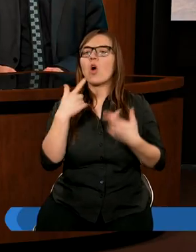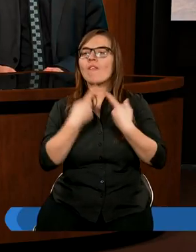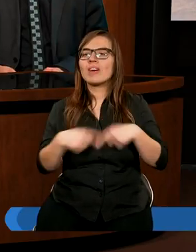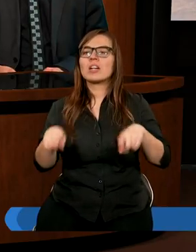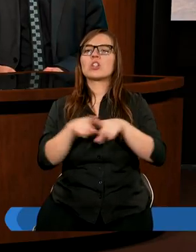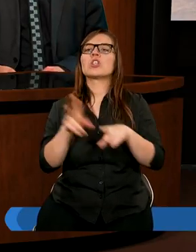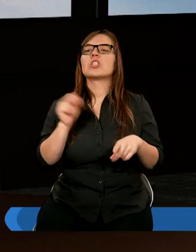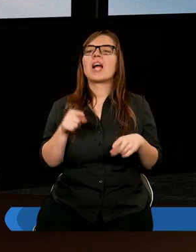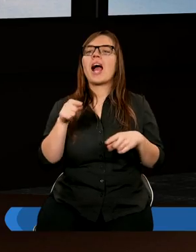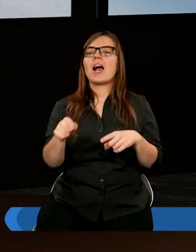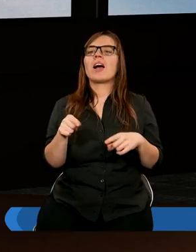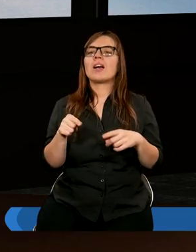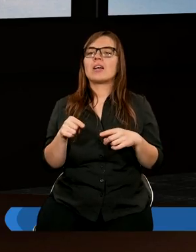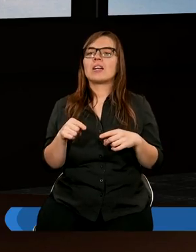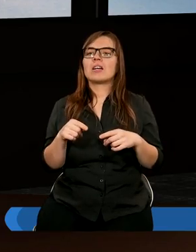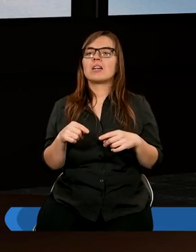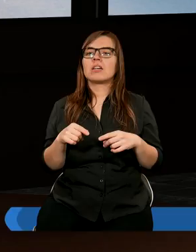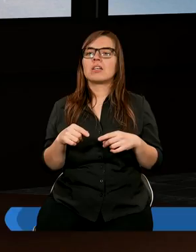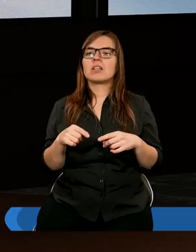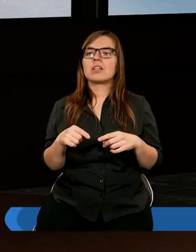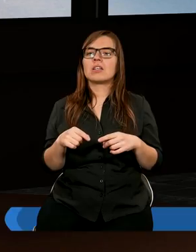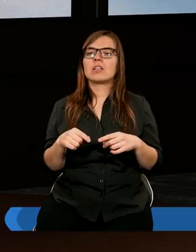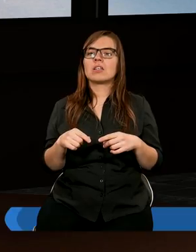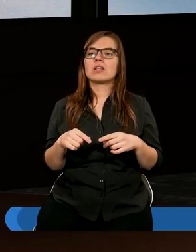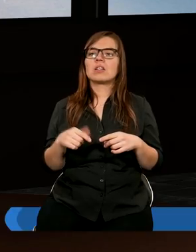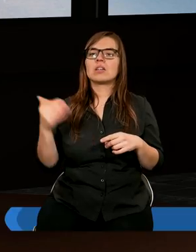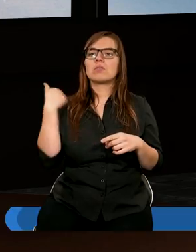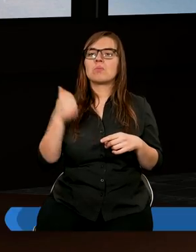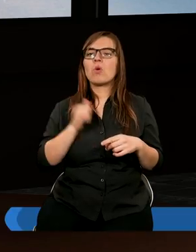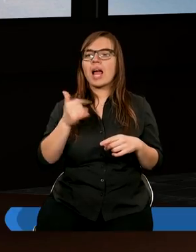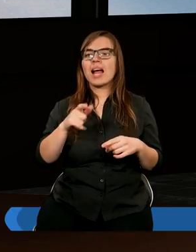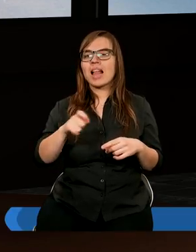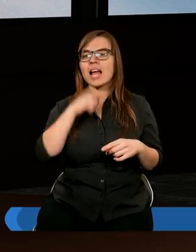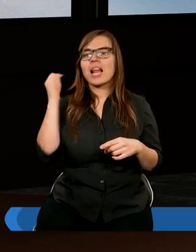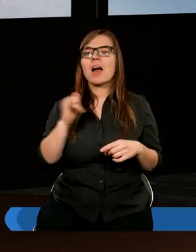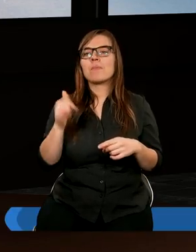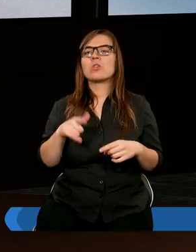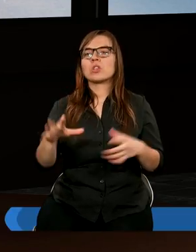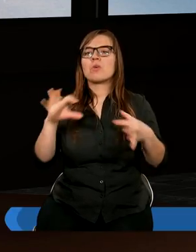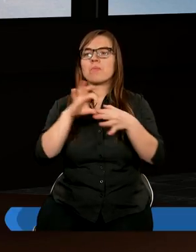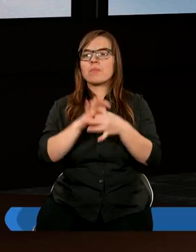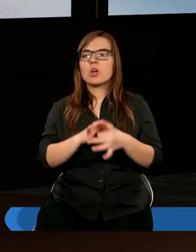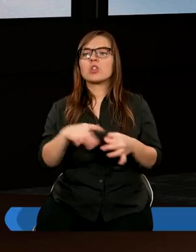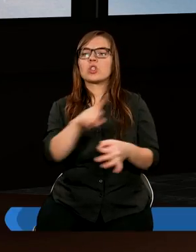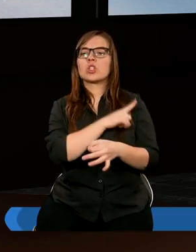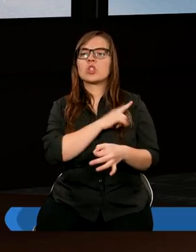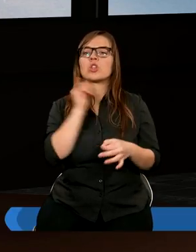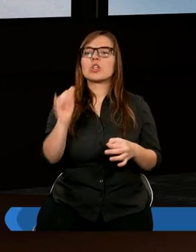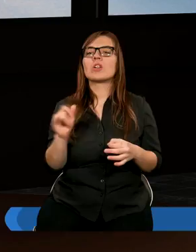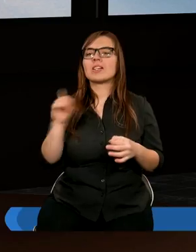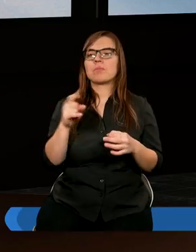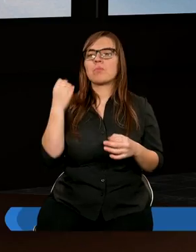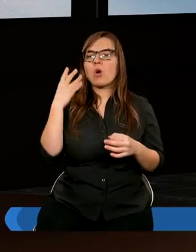wykonywać, żeby było jak najlepiej. Połączyć czujność z